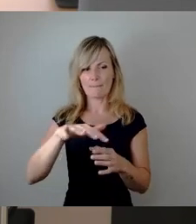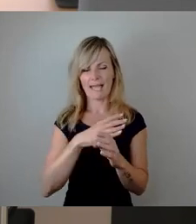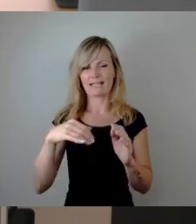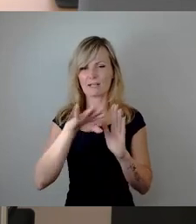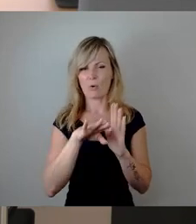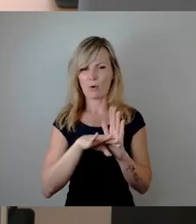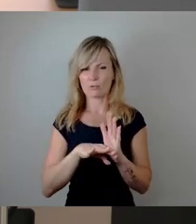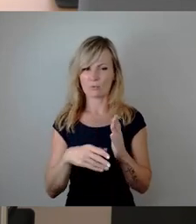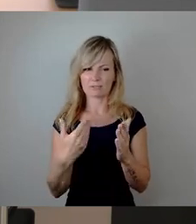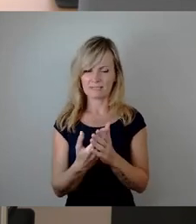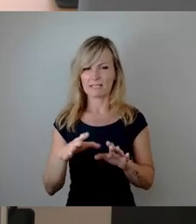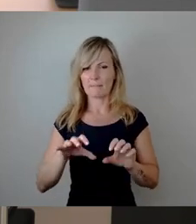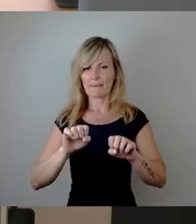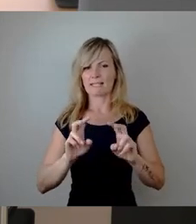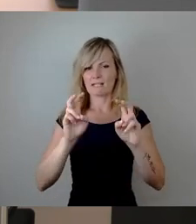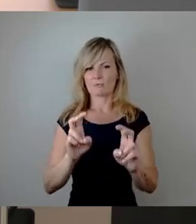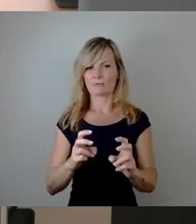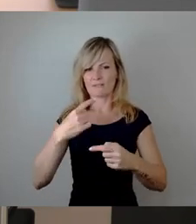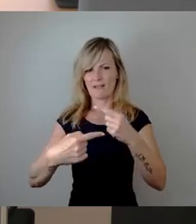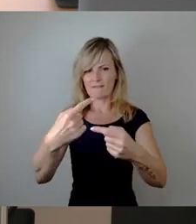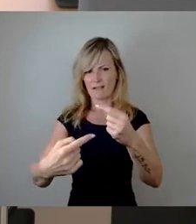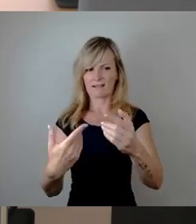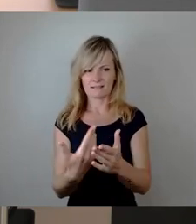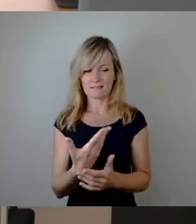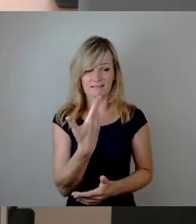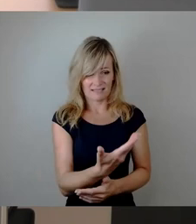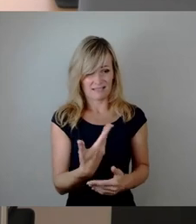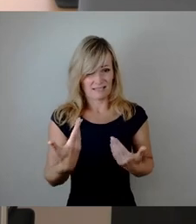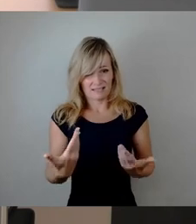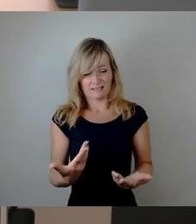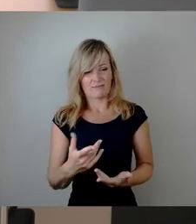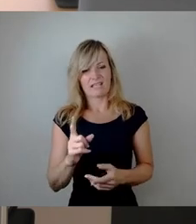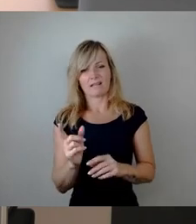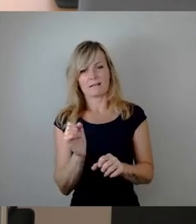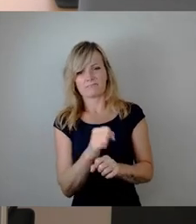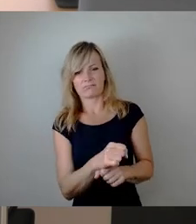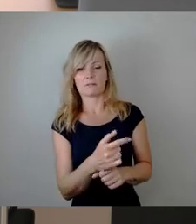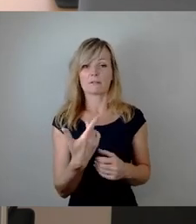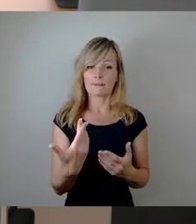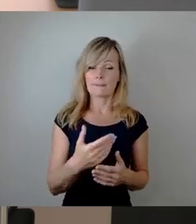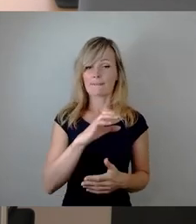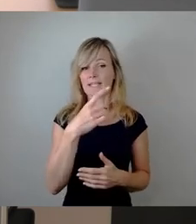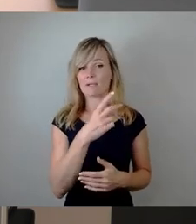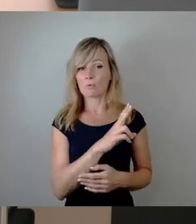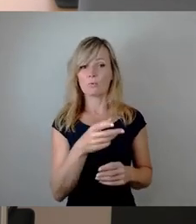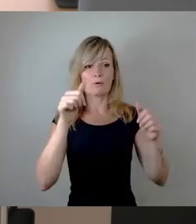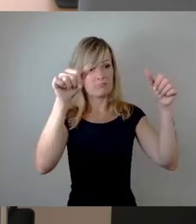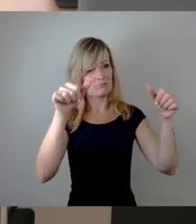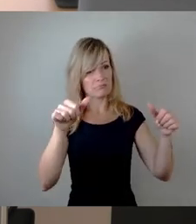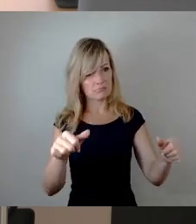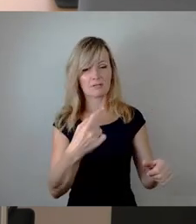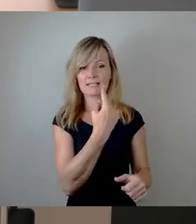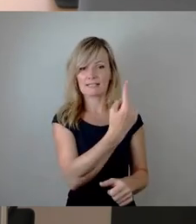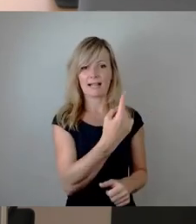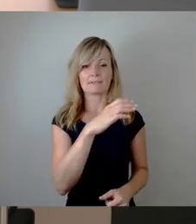Gemeindeordnung. Aber das ist nun mal so. Die CDU, die gerade im Wahlkampf Recht und Gesetz plakatiert, findet also ein Gesetz doof.